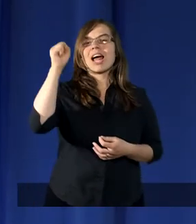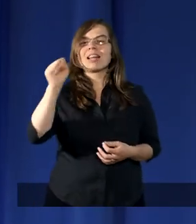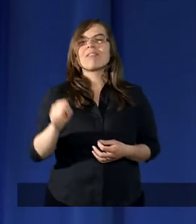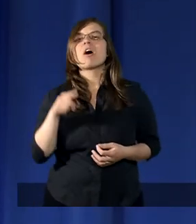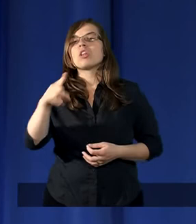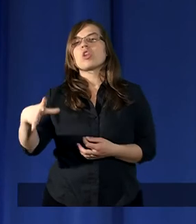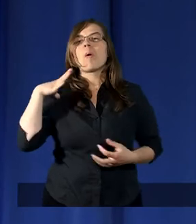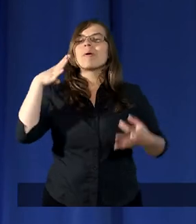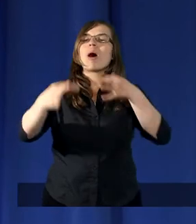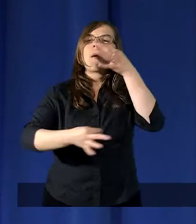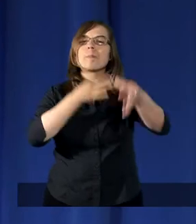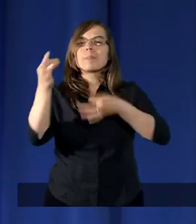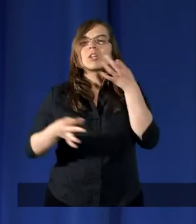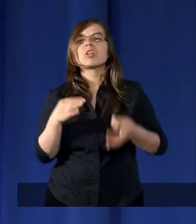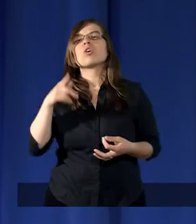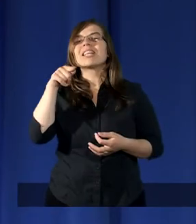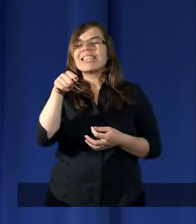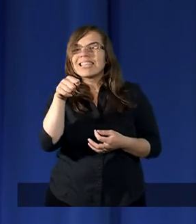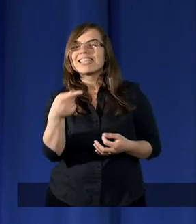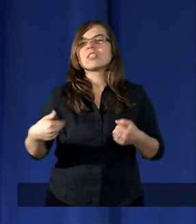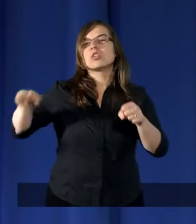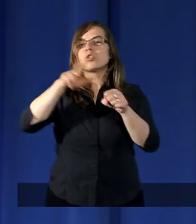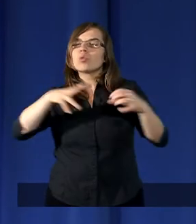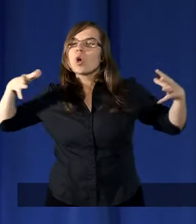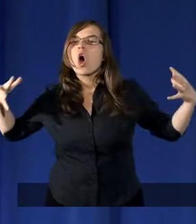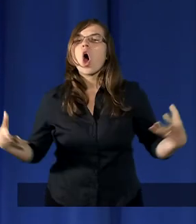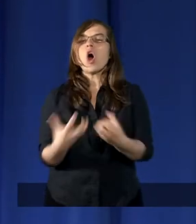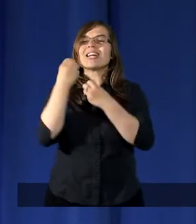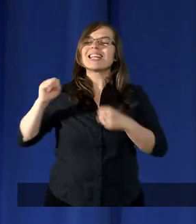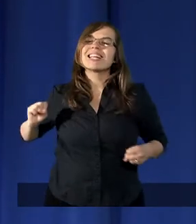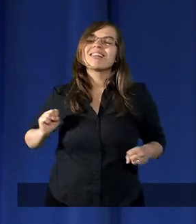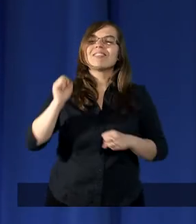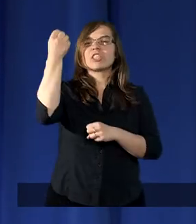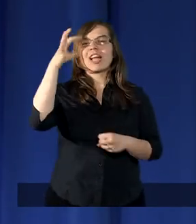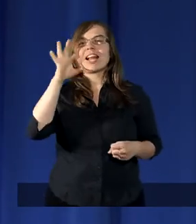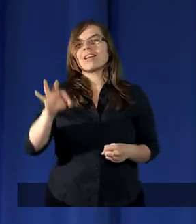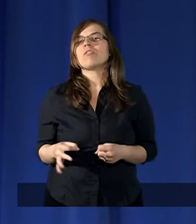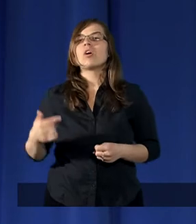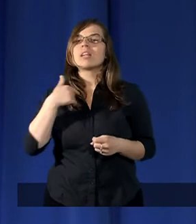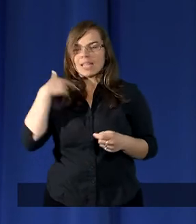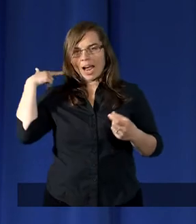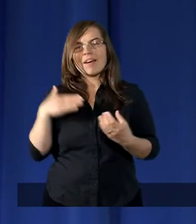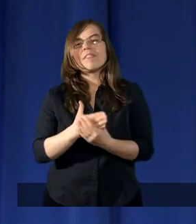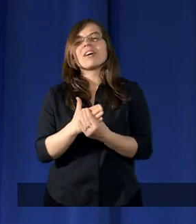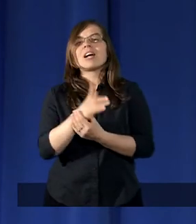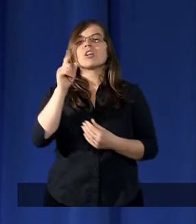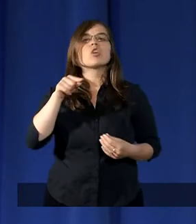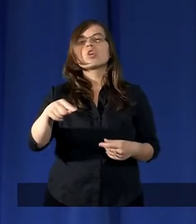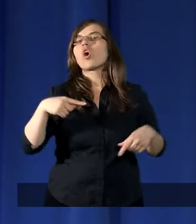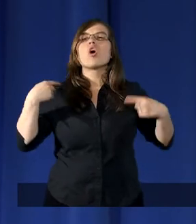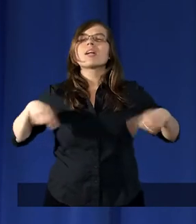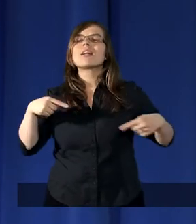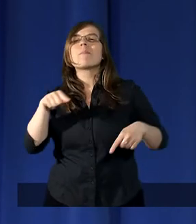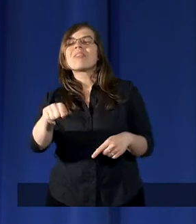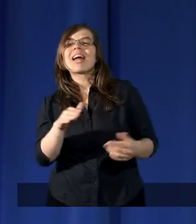To była pieśń tych, którzy odnieśli zwycięstwo. Ja wierzę, że to nie było